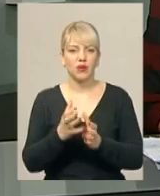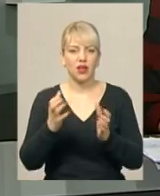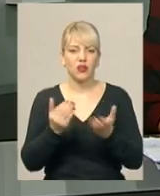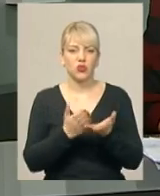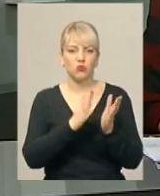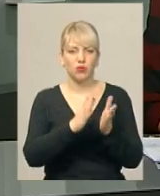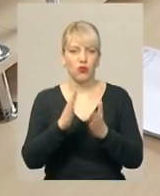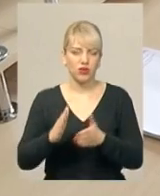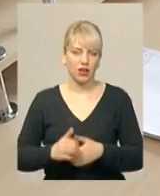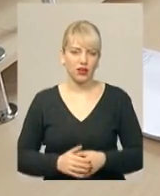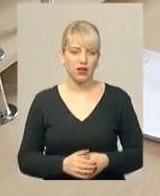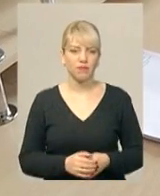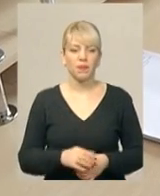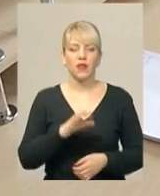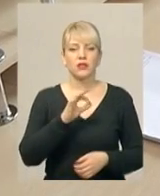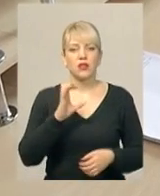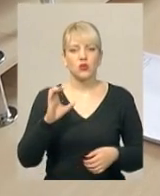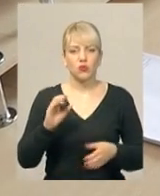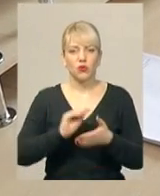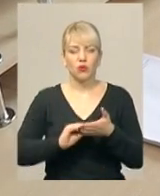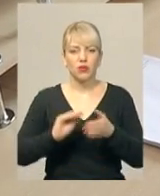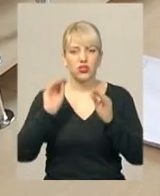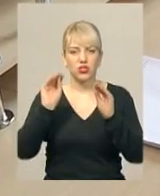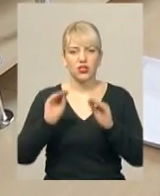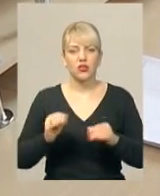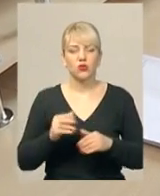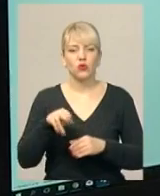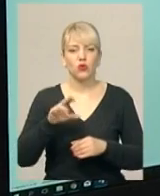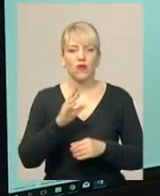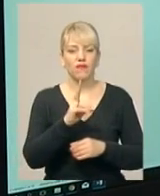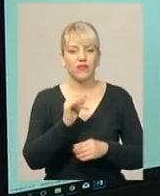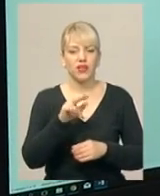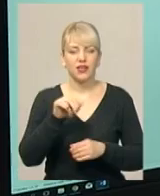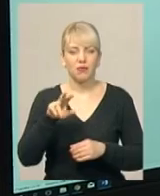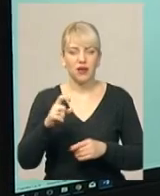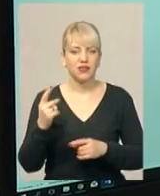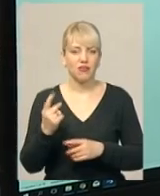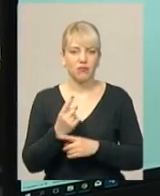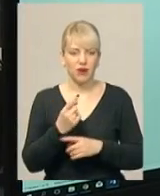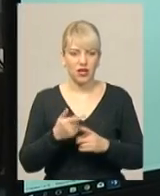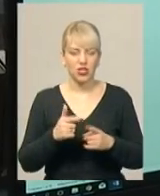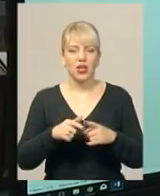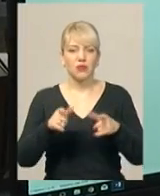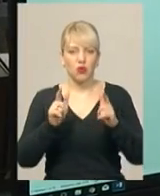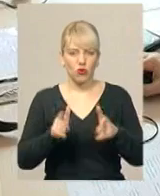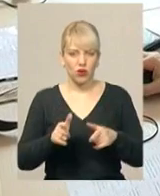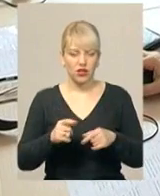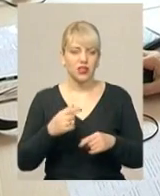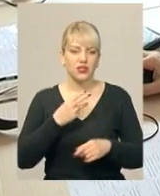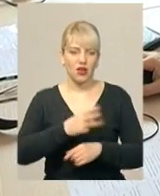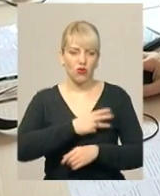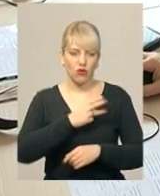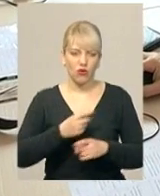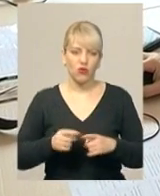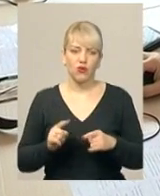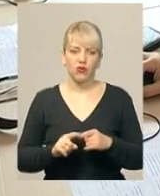Захарчук. Оксана Супко пише статтю до Вікіпедії вперше. На запрошення бібліотеки погодилася охоче. Вона працює науковим